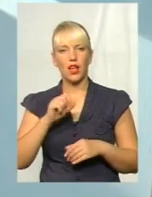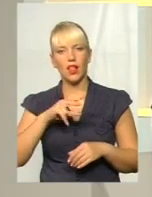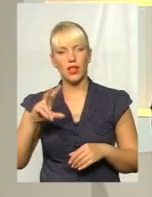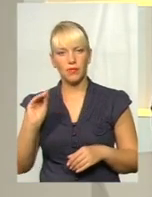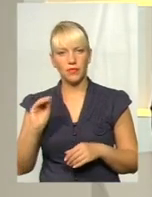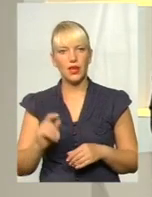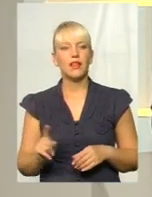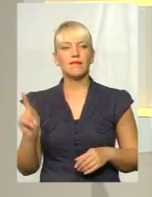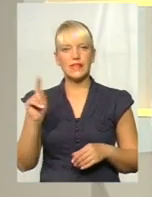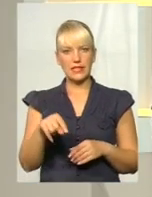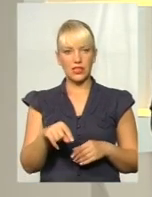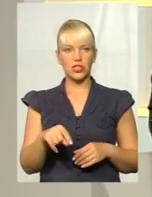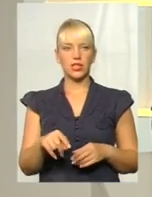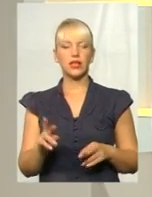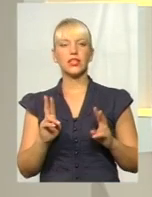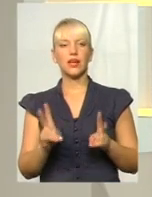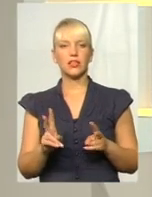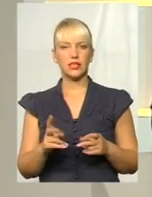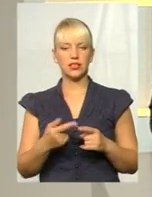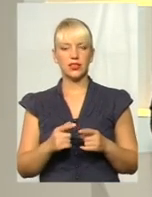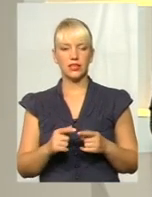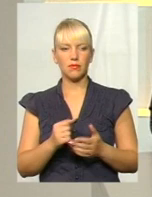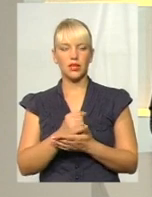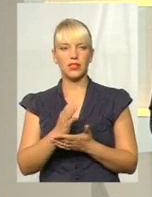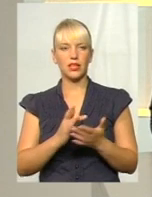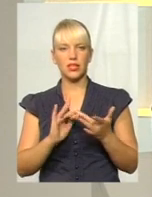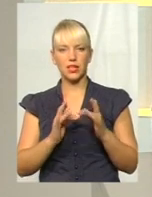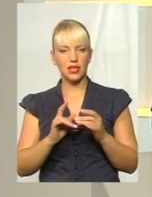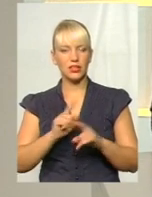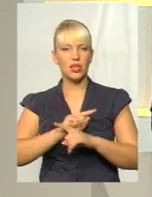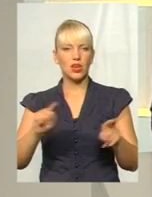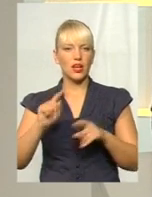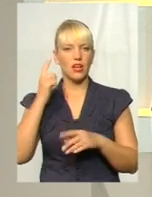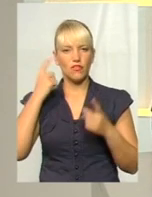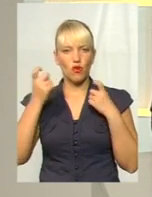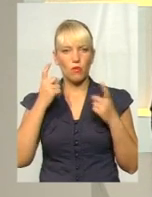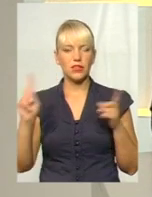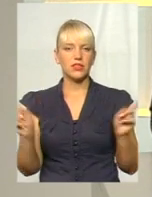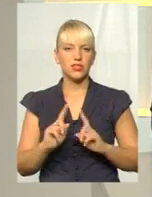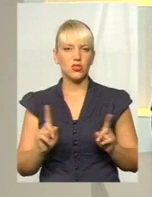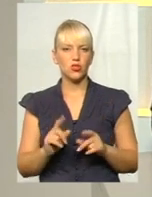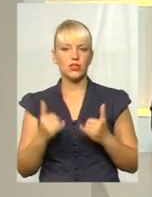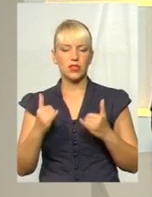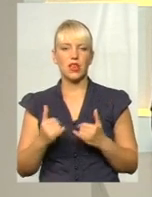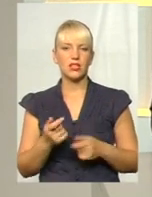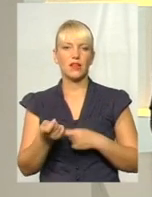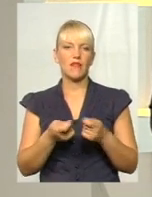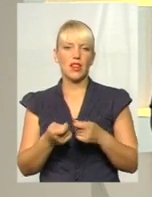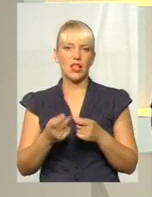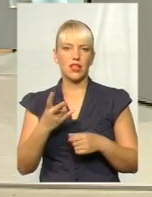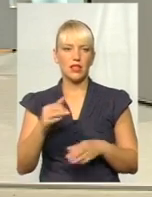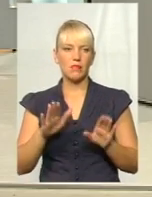все ж таки, як і мережа інтернет шириться інформація, що все ж таки зараз влада на місцях